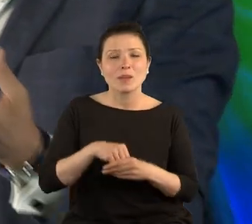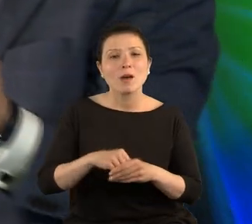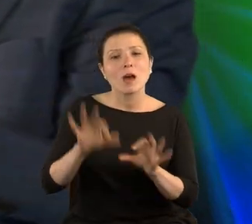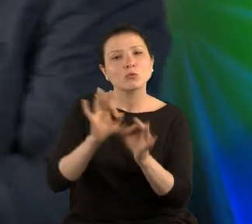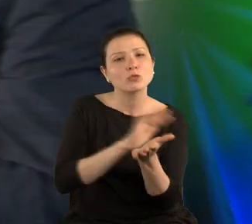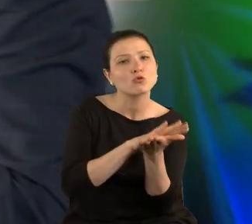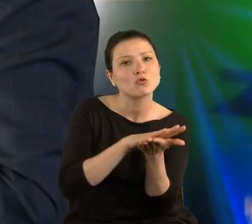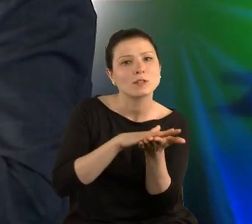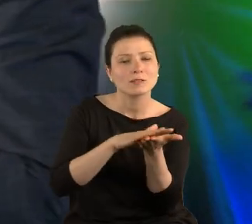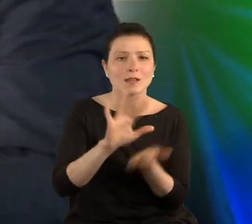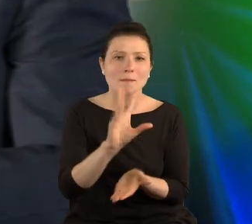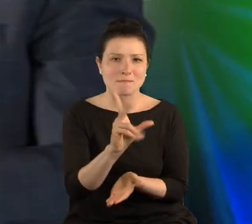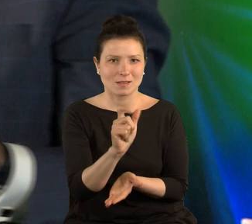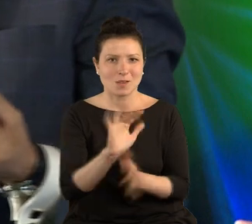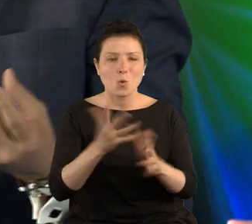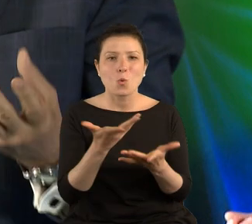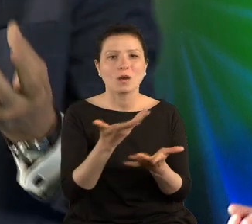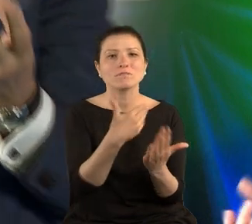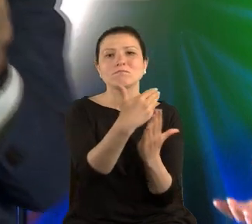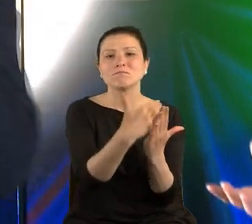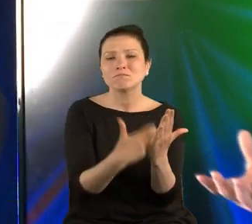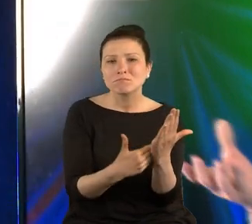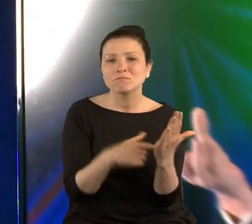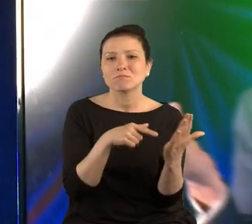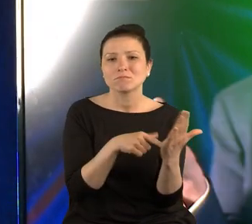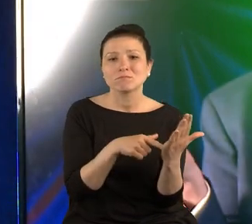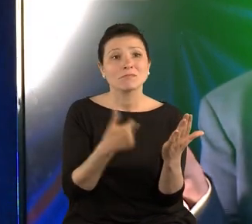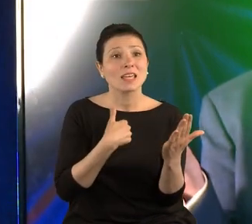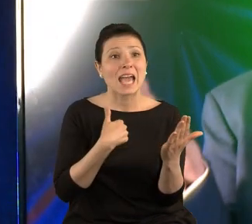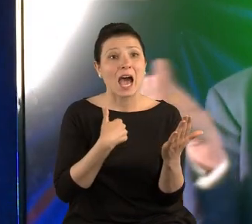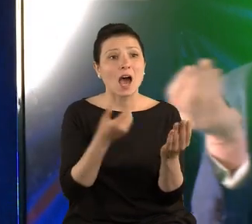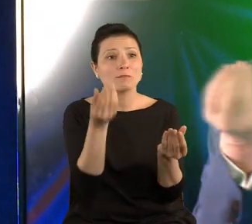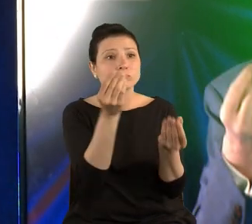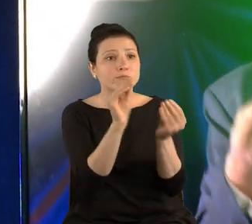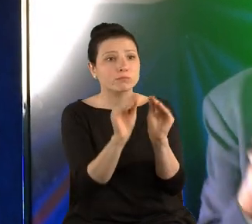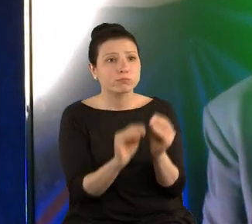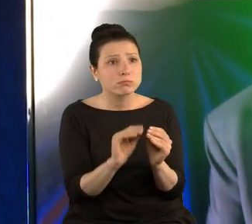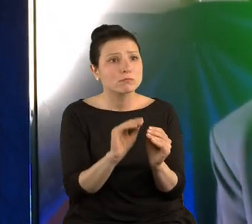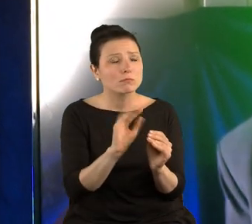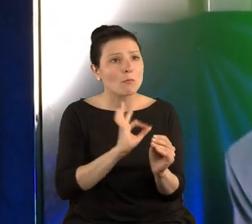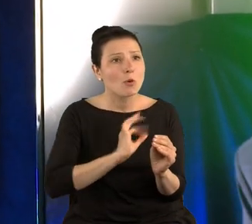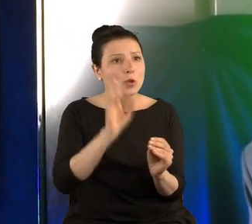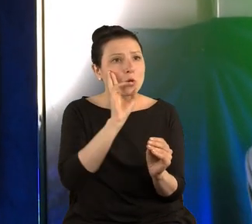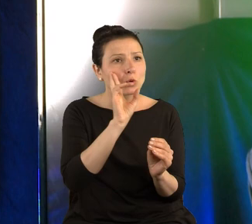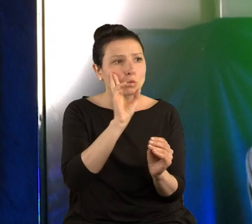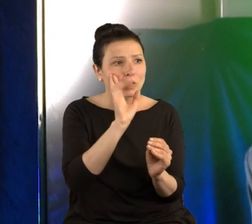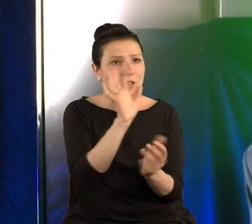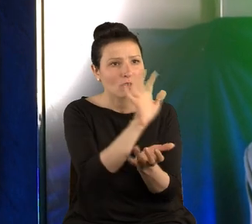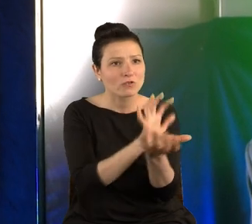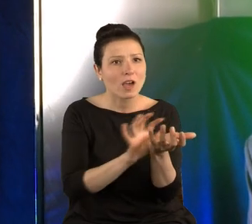tak zwana piękna jest abecadłem z którego składam rozumienie świata.